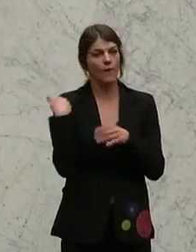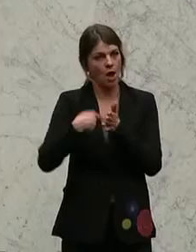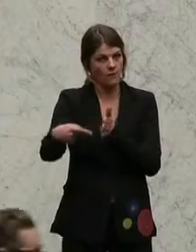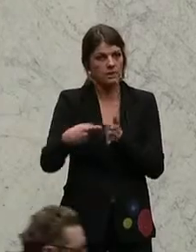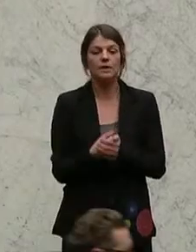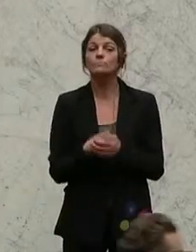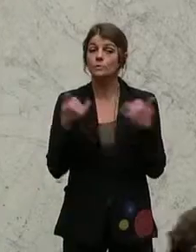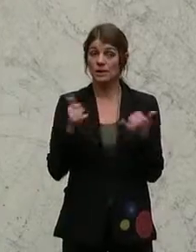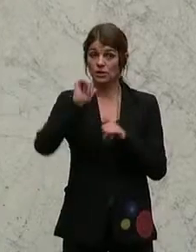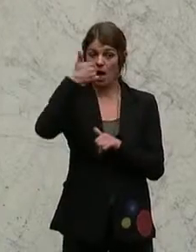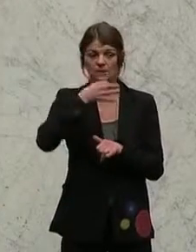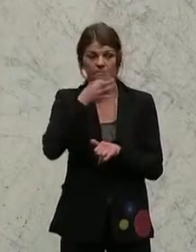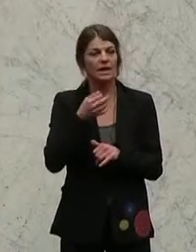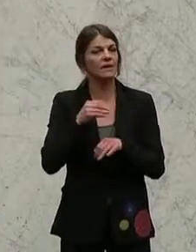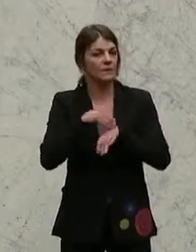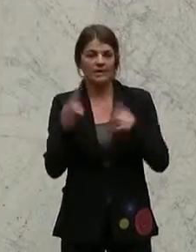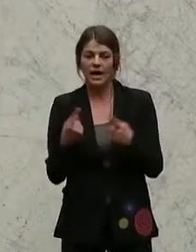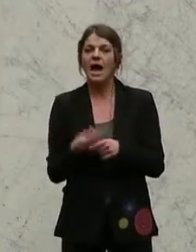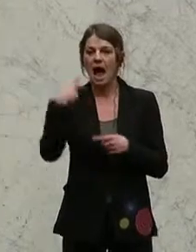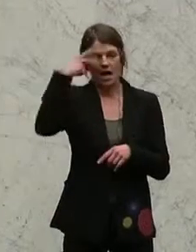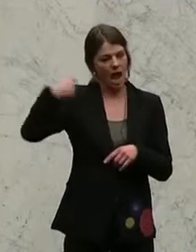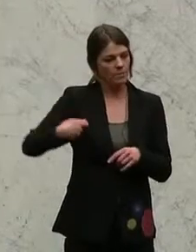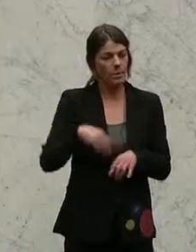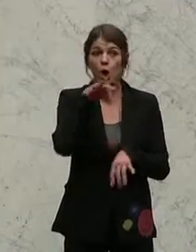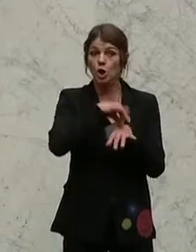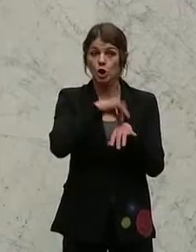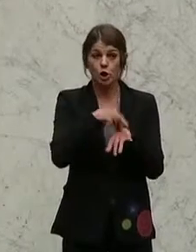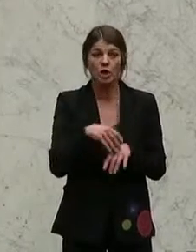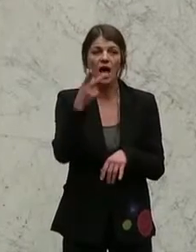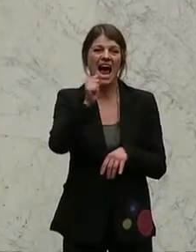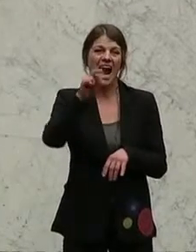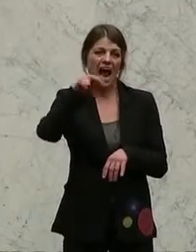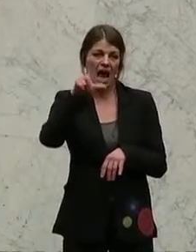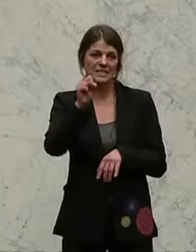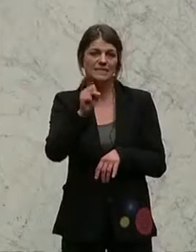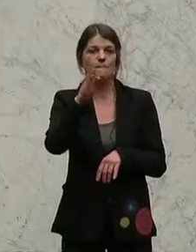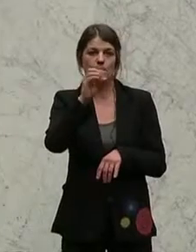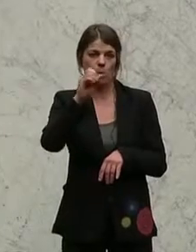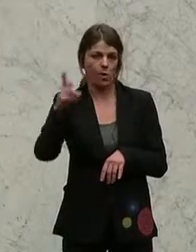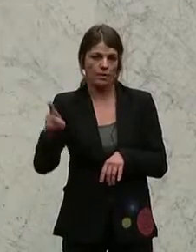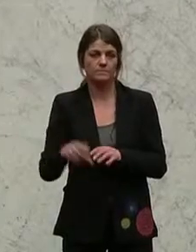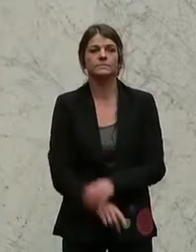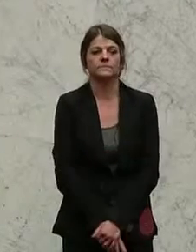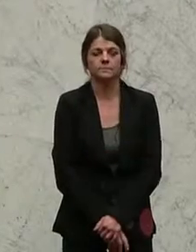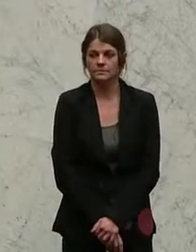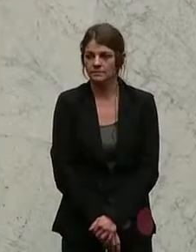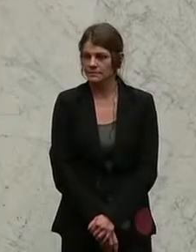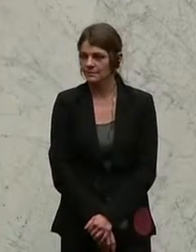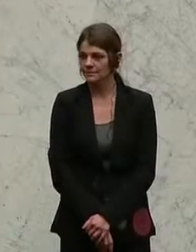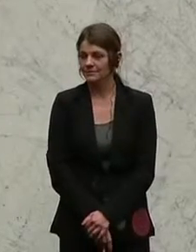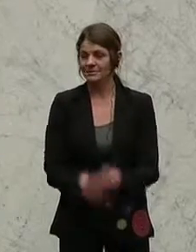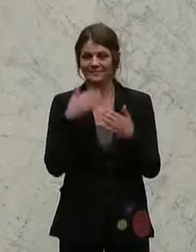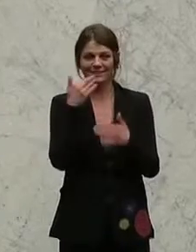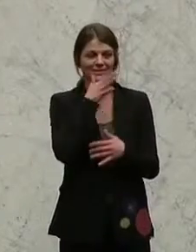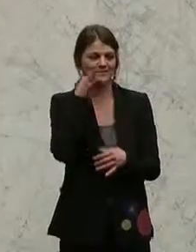Wahlkarten-Debakel, das zur Verschiebung der Bundespräsidentenwahl führte, auch die Stimmabgabe per Wahlkarte